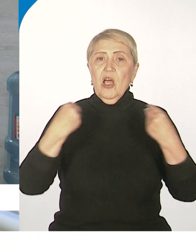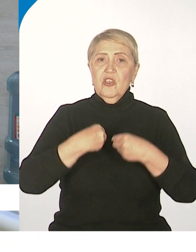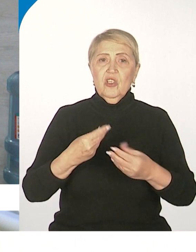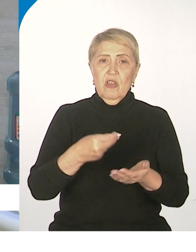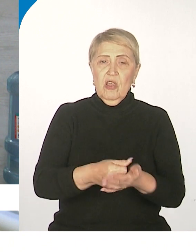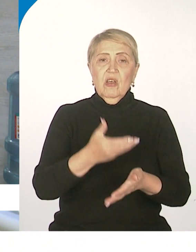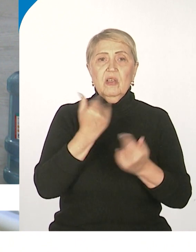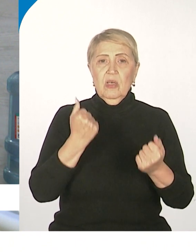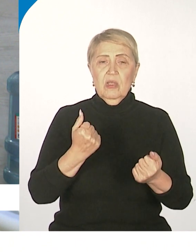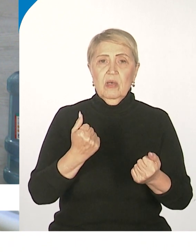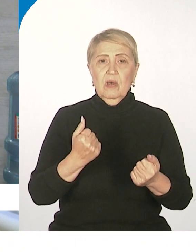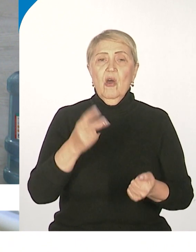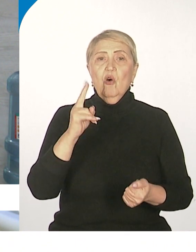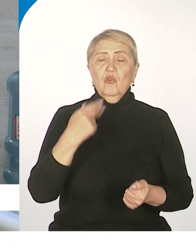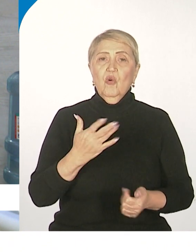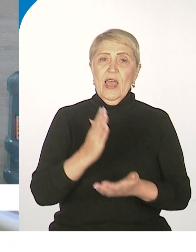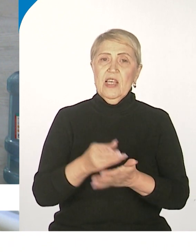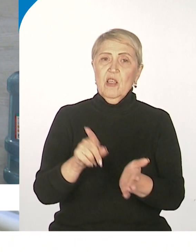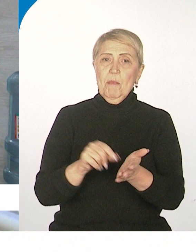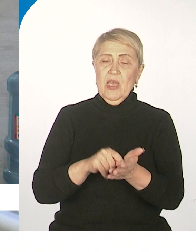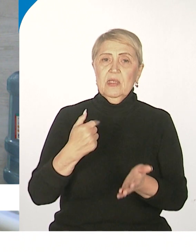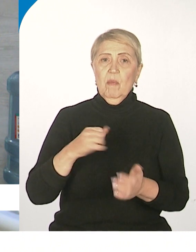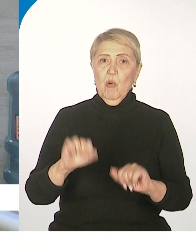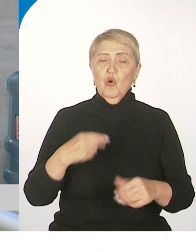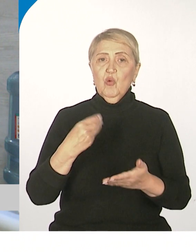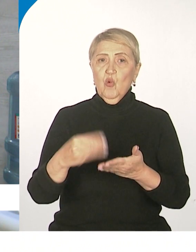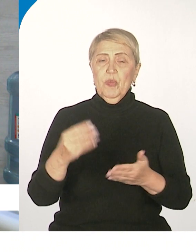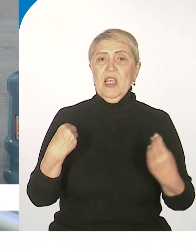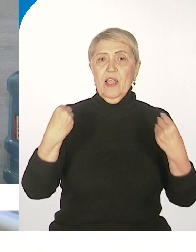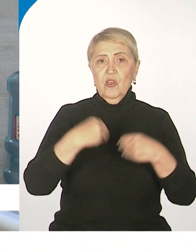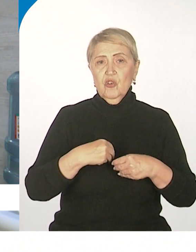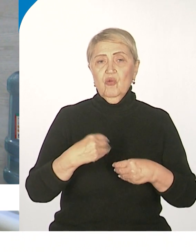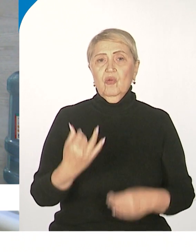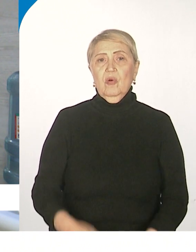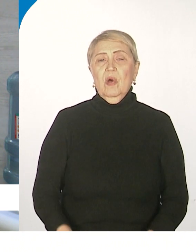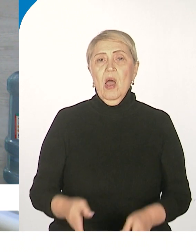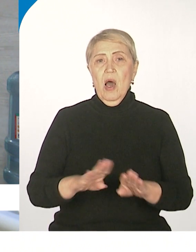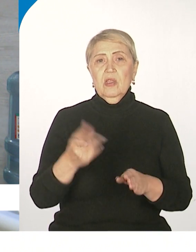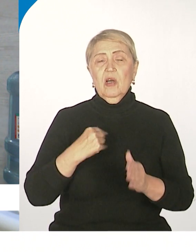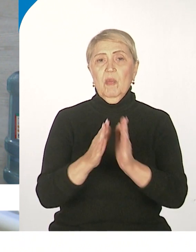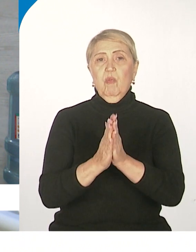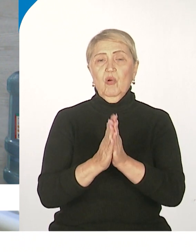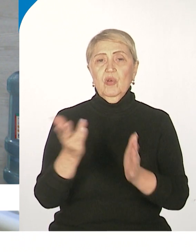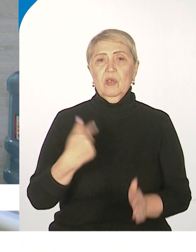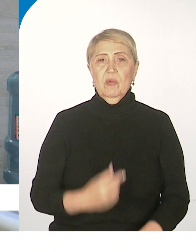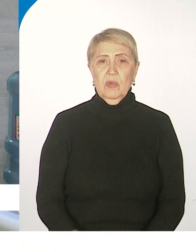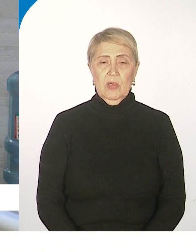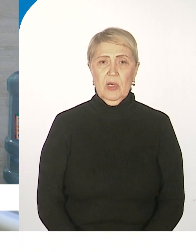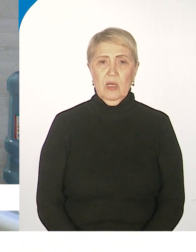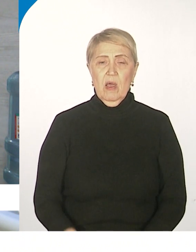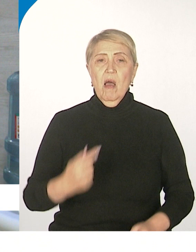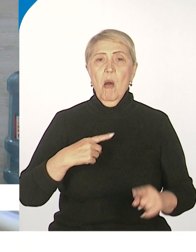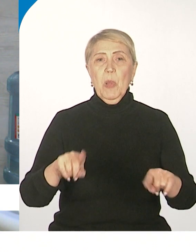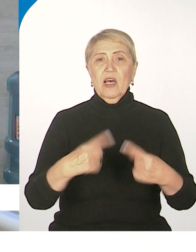выделяется. Естественно, кто с пенсией, мы им можем купить одежду и всё прочее. А так мы просим нам оказывать благотворительную